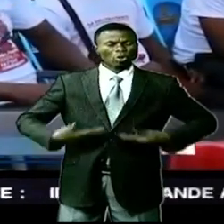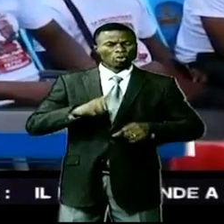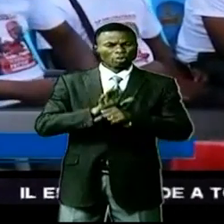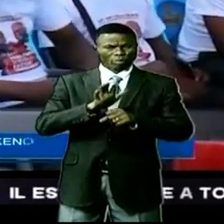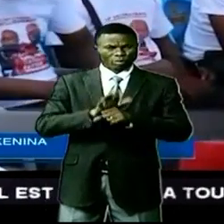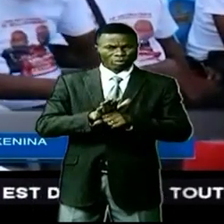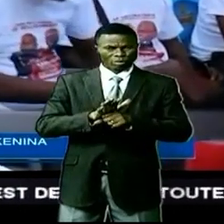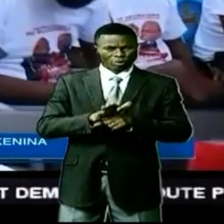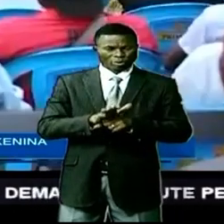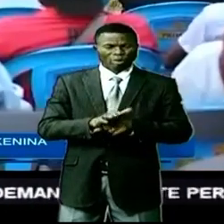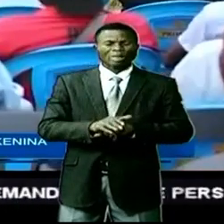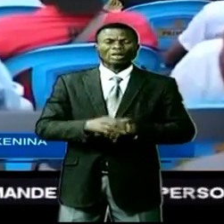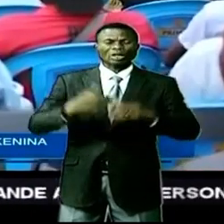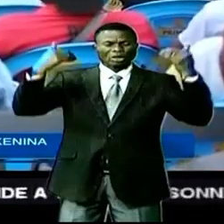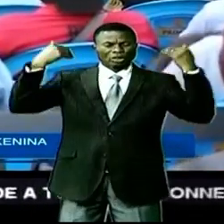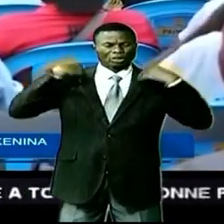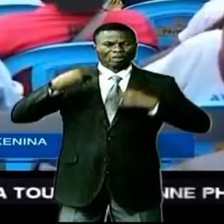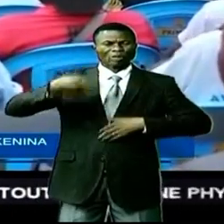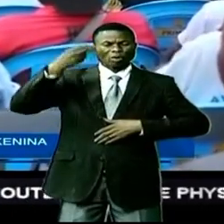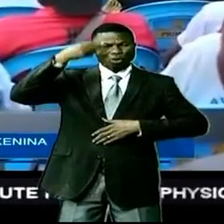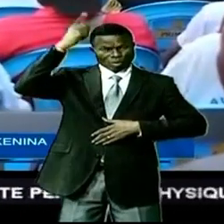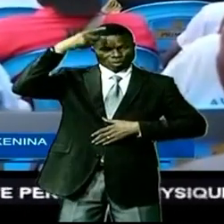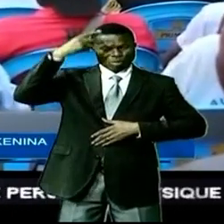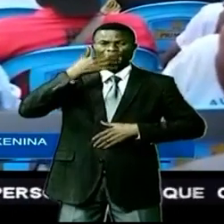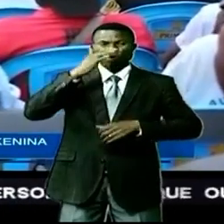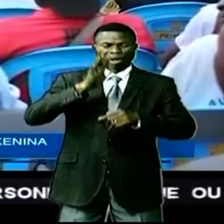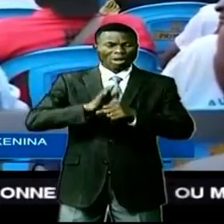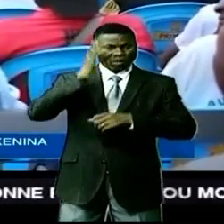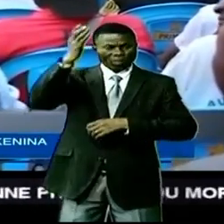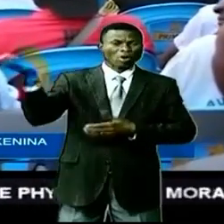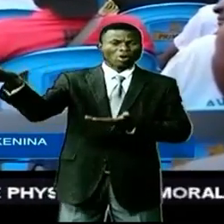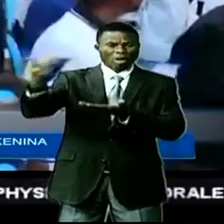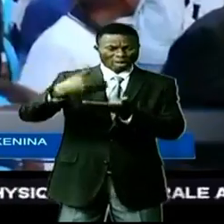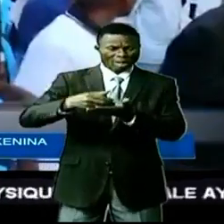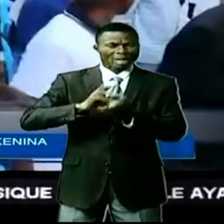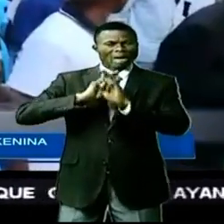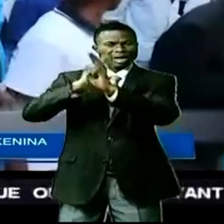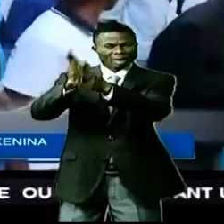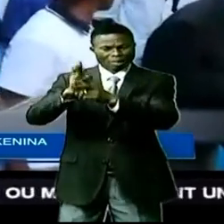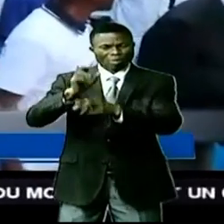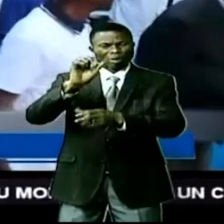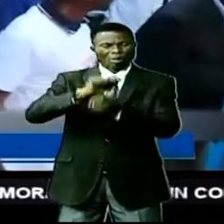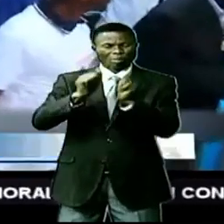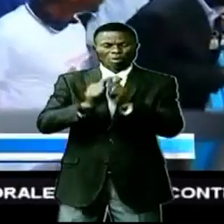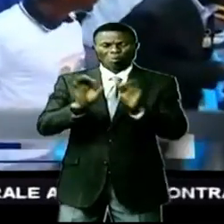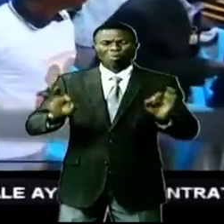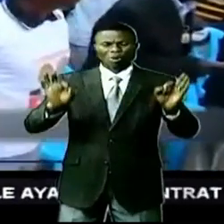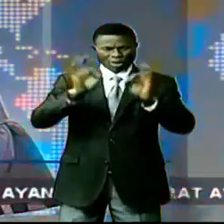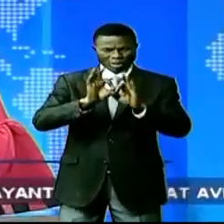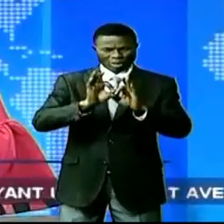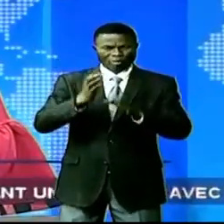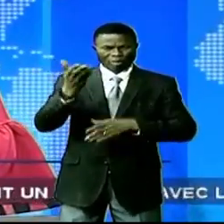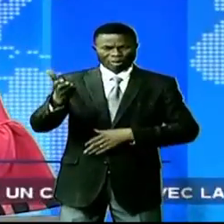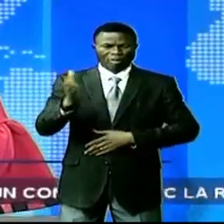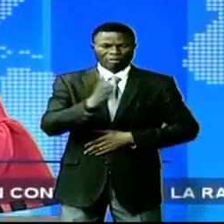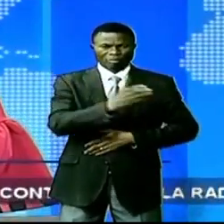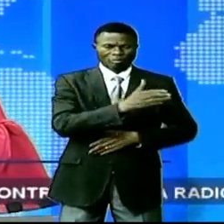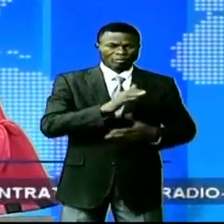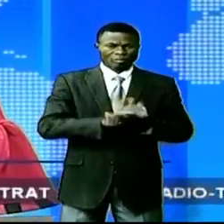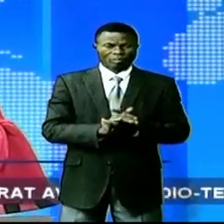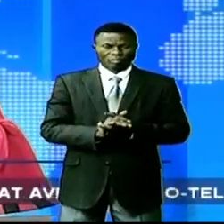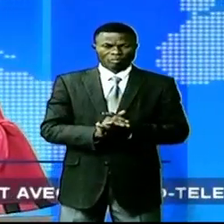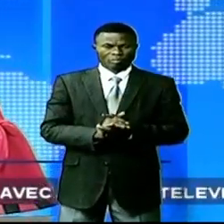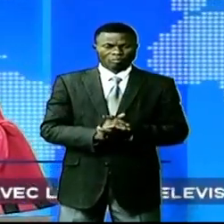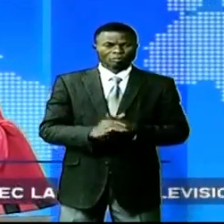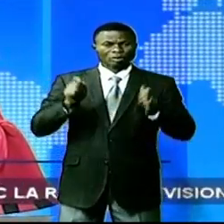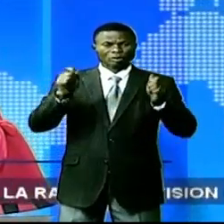par ces hauts cadres de l'IDPS qui a promis de revenir pour répondre à d'autres préoccupations soulevées. C'était